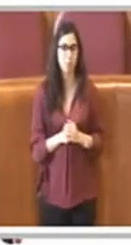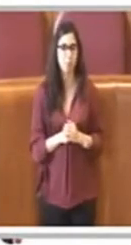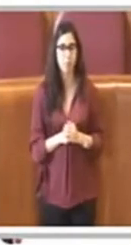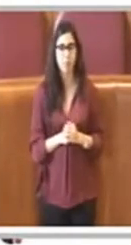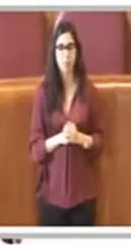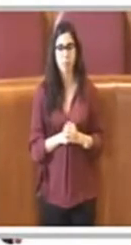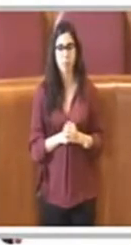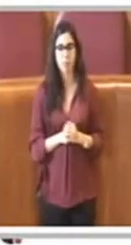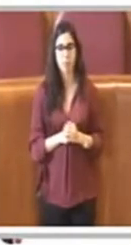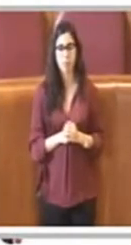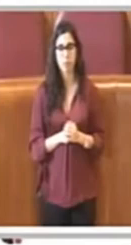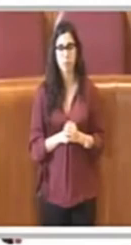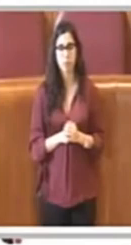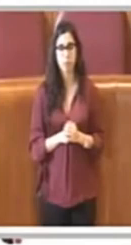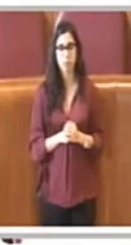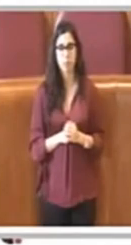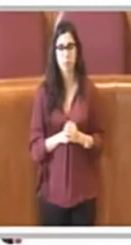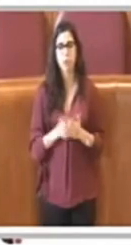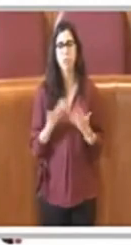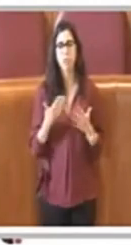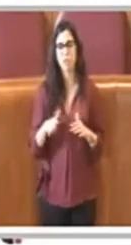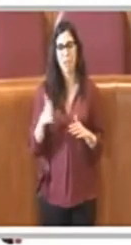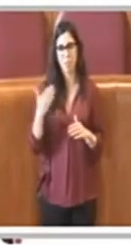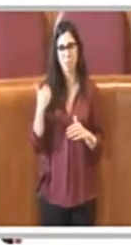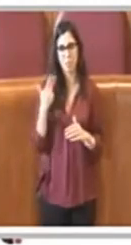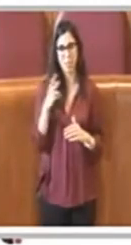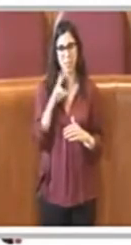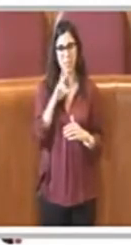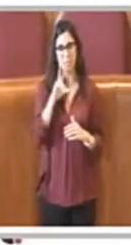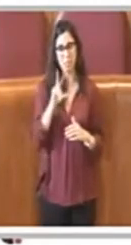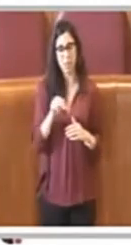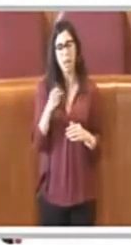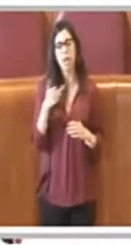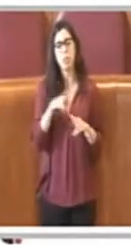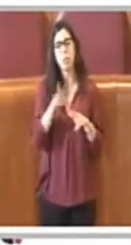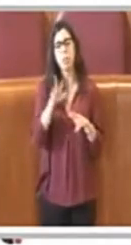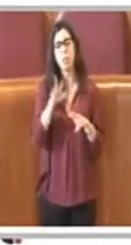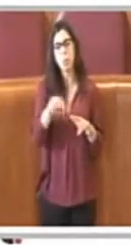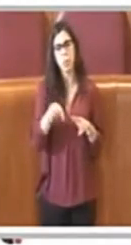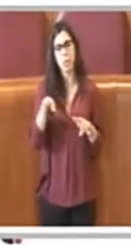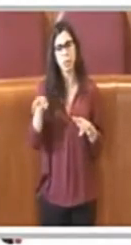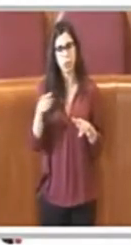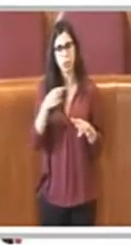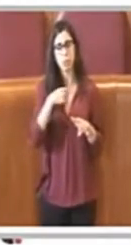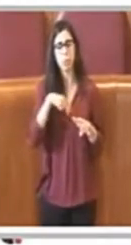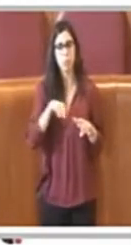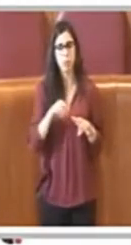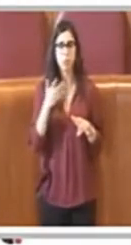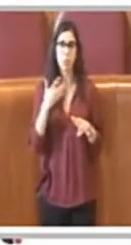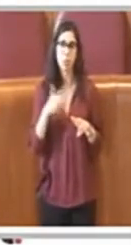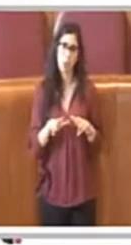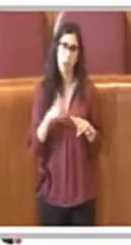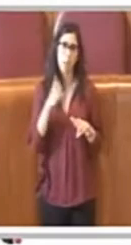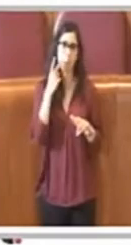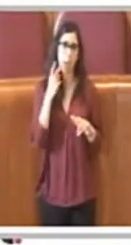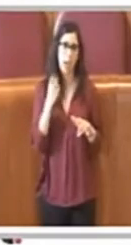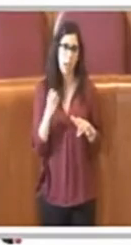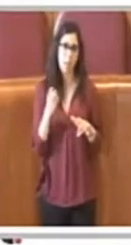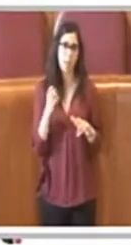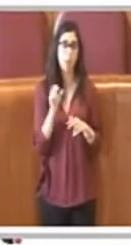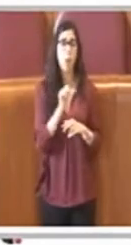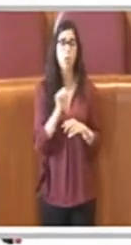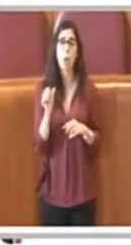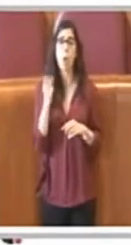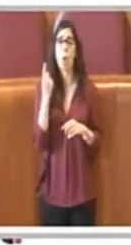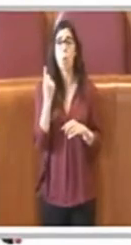Ecco, come sempre anticipavo prima, nei municipi noi abbiamo previsto di fatto solamente un